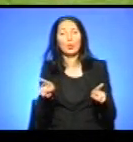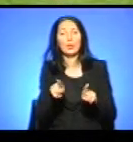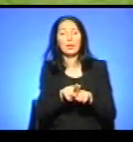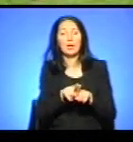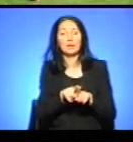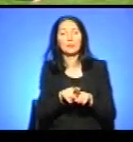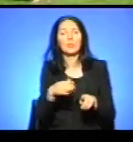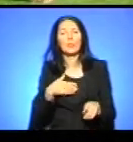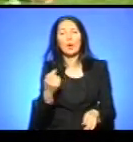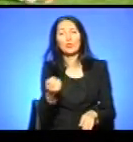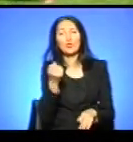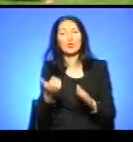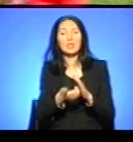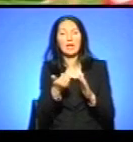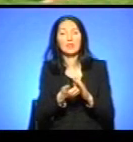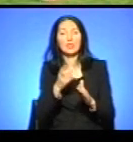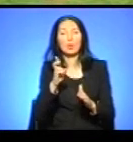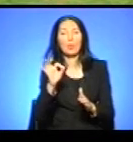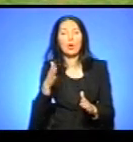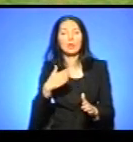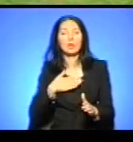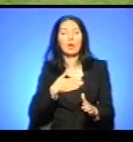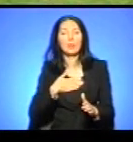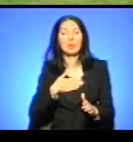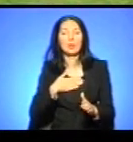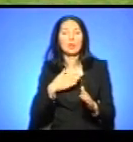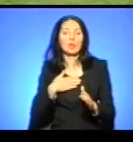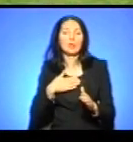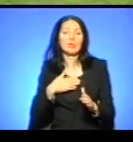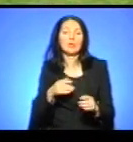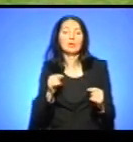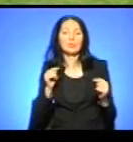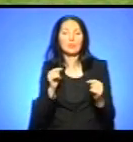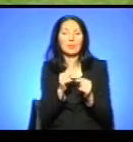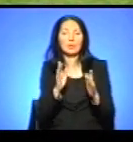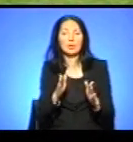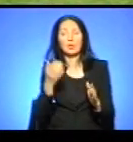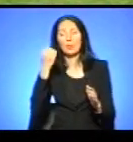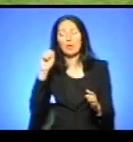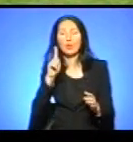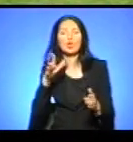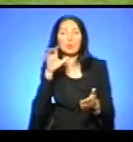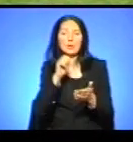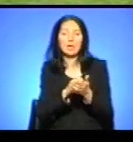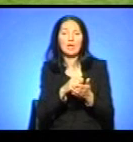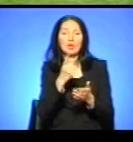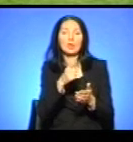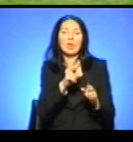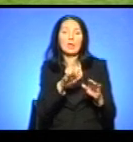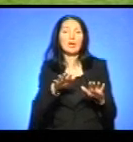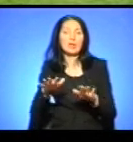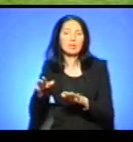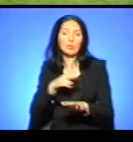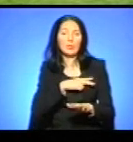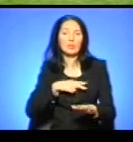Нам чуть-чуть не хватило, бо нас влаштовувала тільки перемога, щоб зайняти якийсь одне із призових місць.